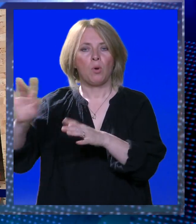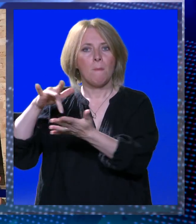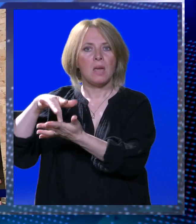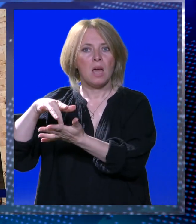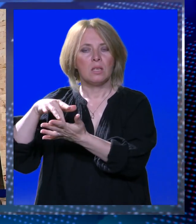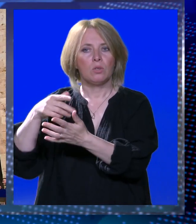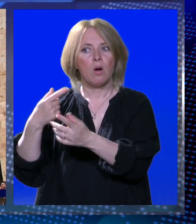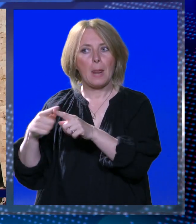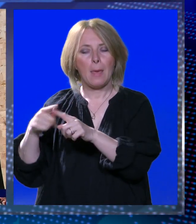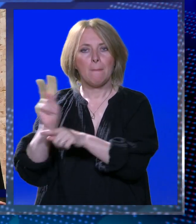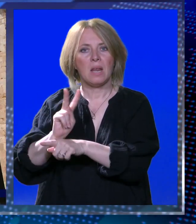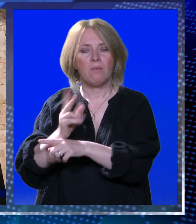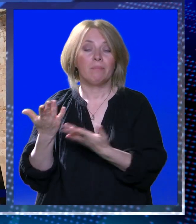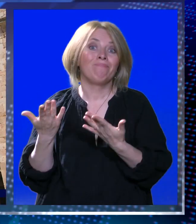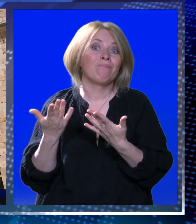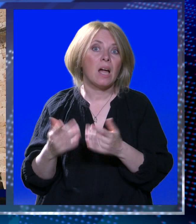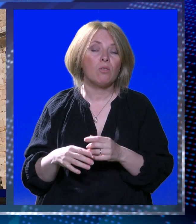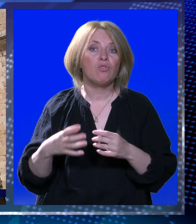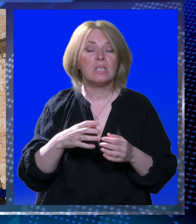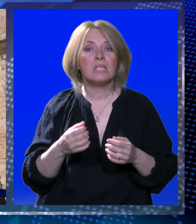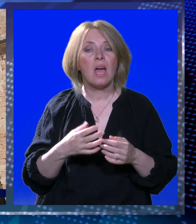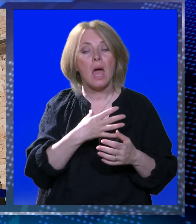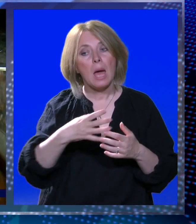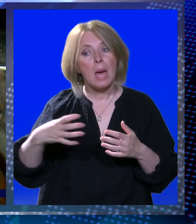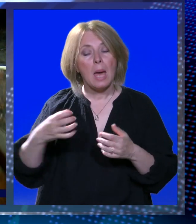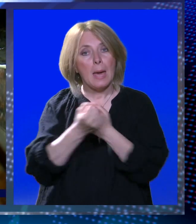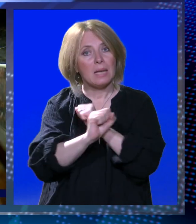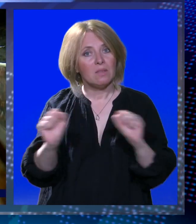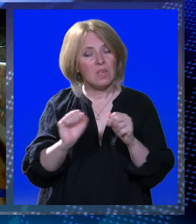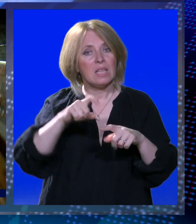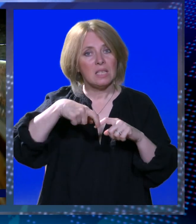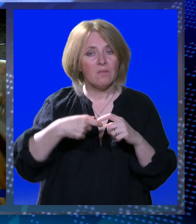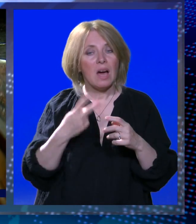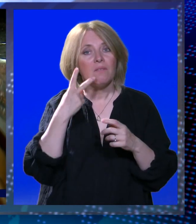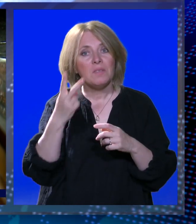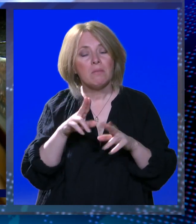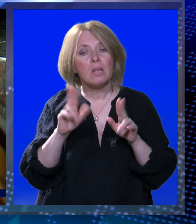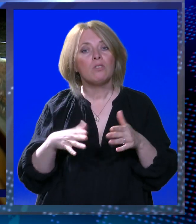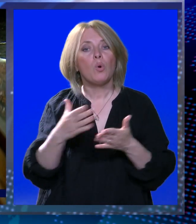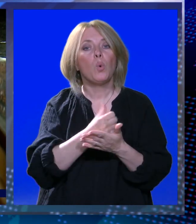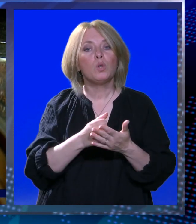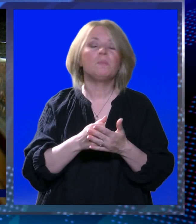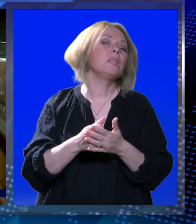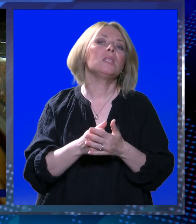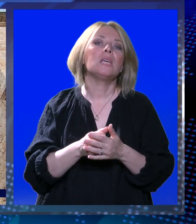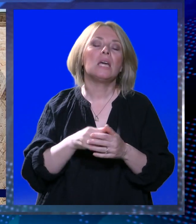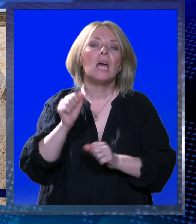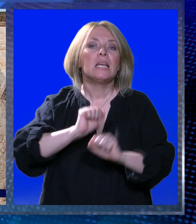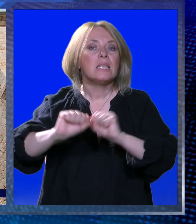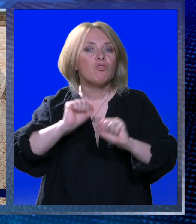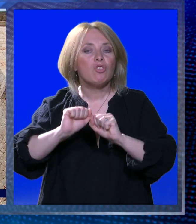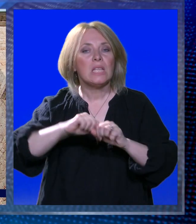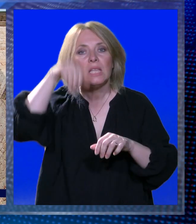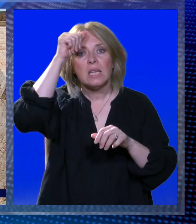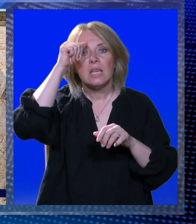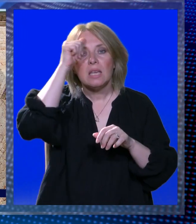Kako će se dalje stvari razvijati ovisi o odluci da se zaštiti med Dubrovaškog simfonijskog orkestra točnije da se sa plakata izvođača iz